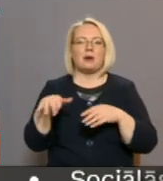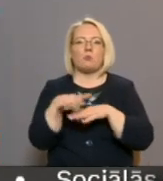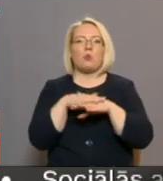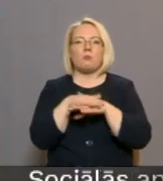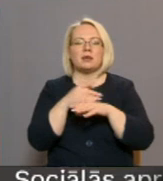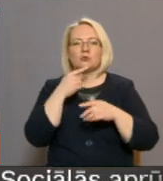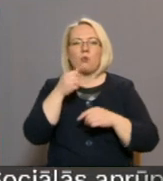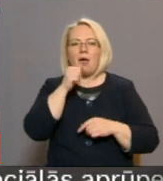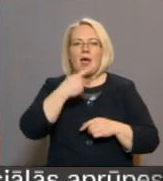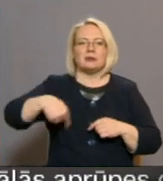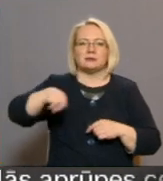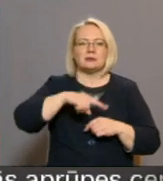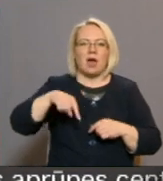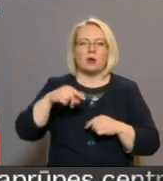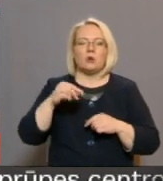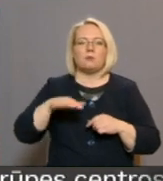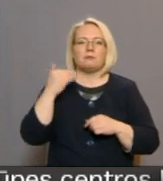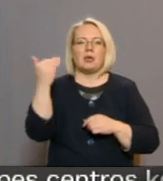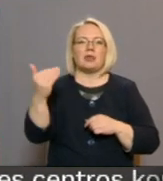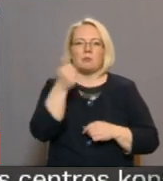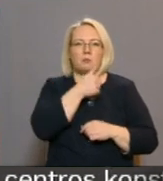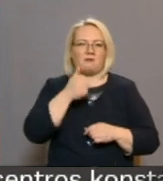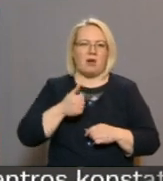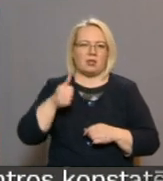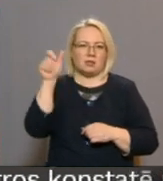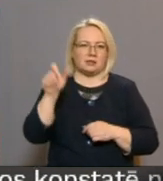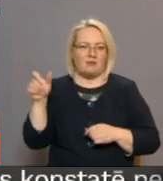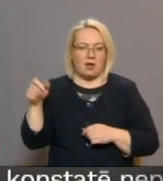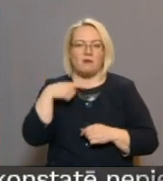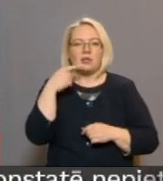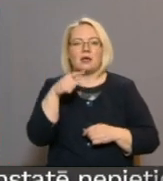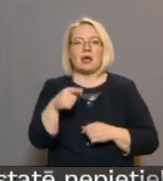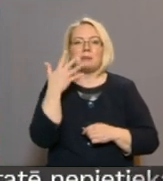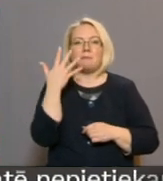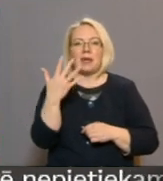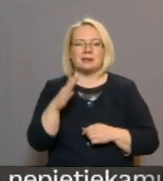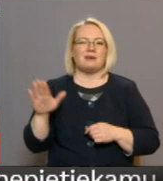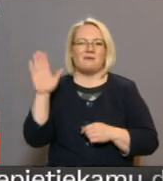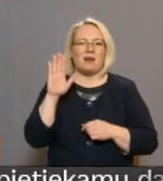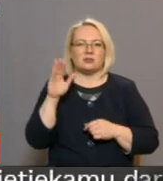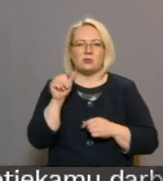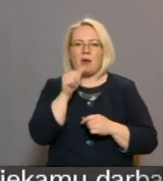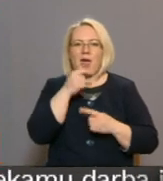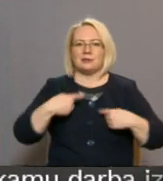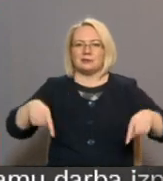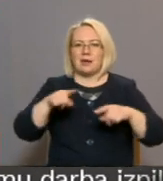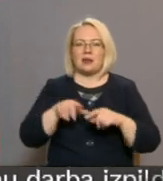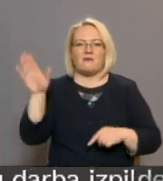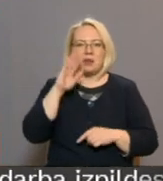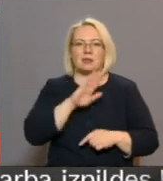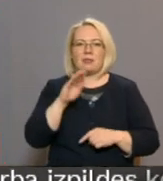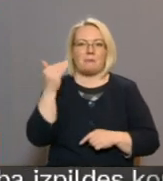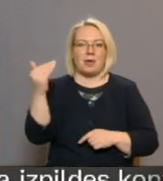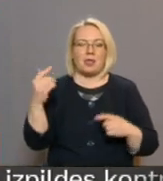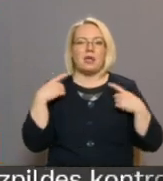zemes piedarība privātpersonām. Pirms desmit gadiem kļuva zināms, ka piecu valsts ezeru zeme nemaz valstī nepiedara. Ļenerāla